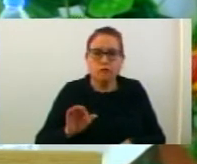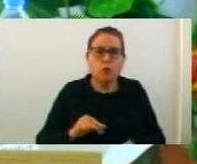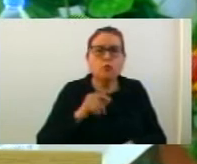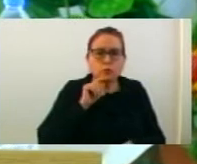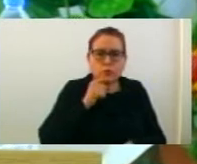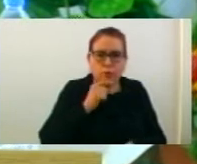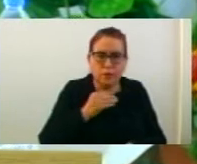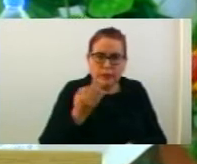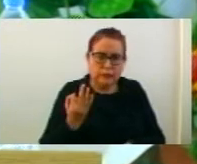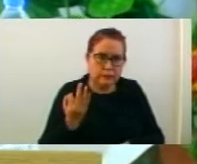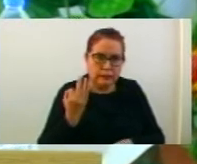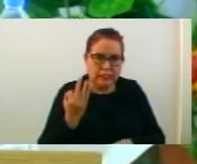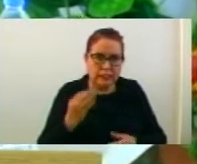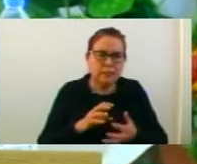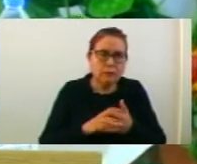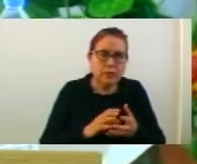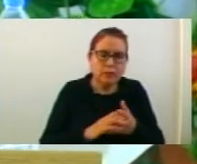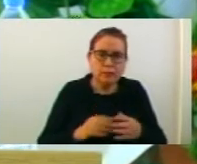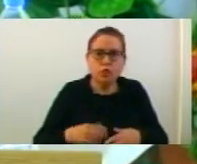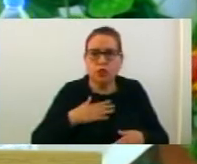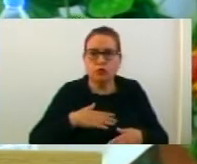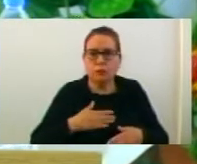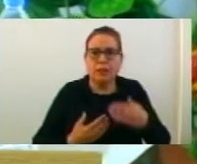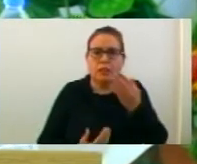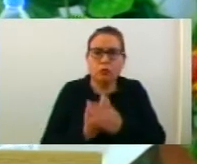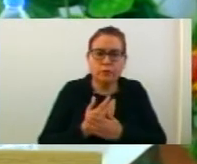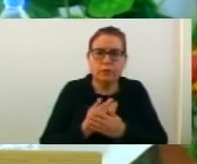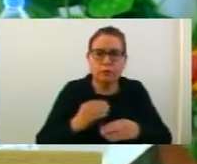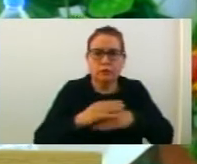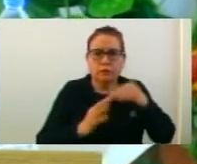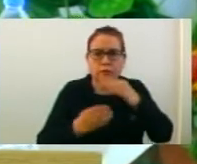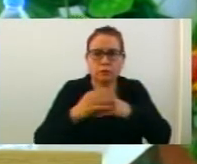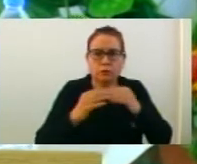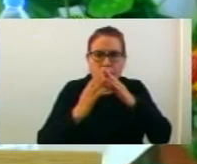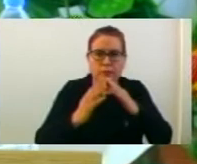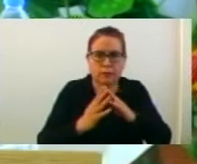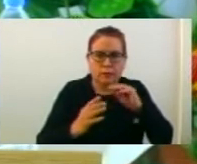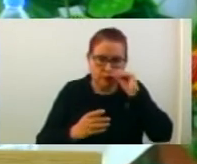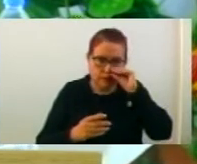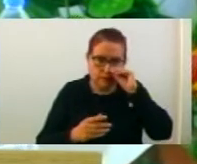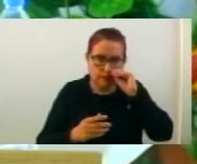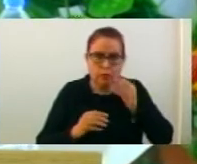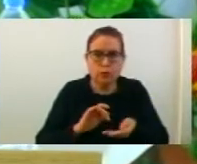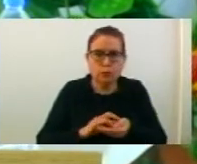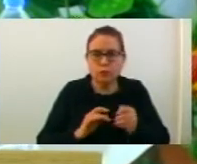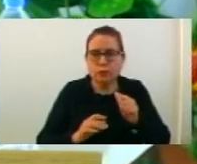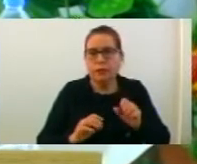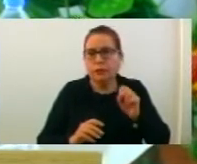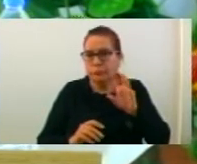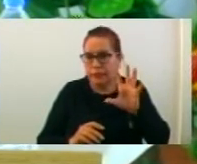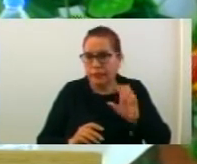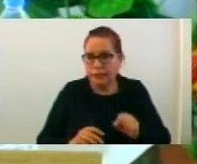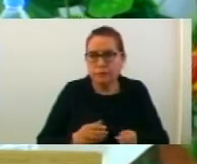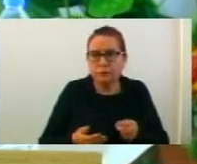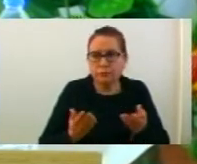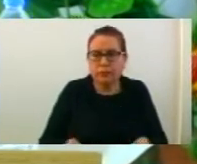7960 као струмица. Второ, нагласне ставам точка 15, односто предлог от луката